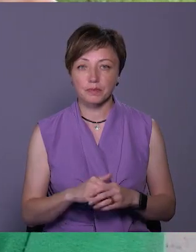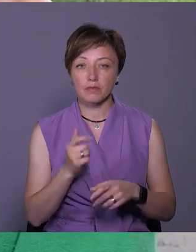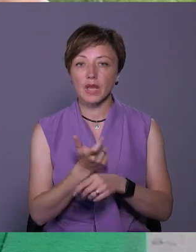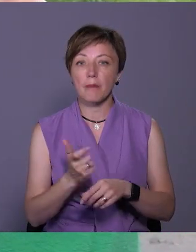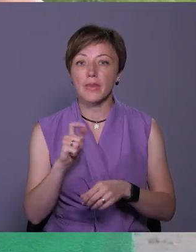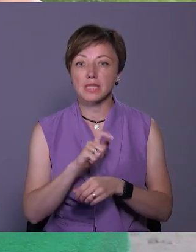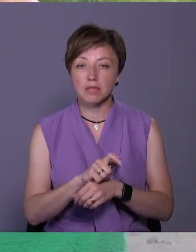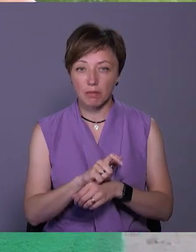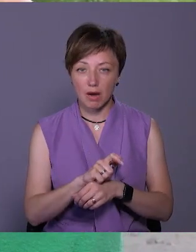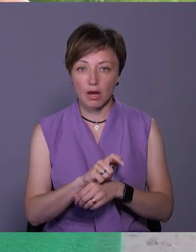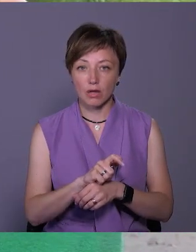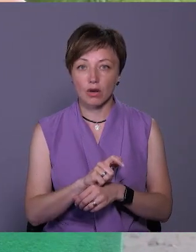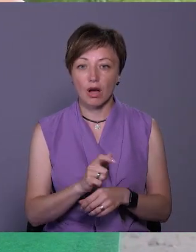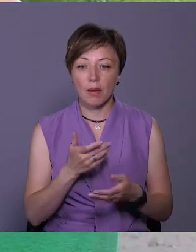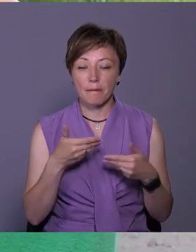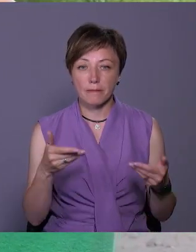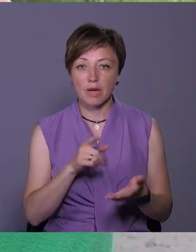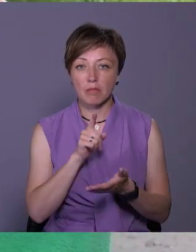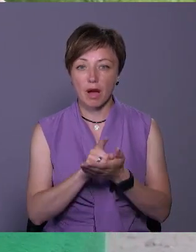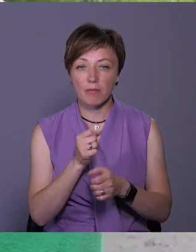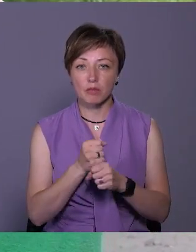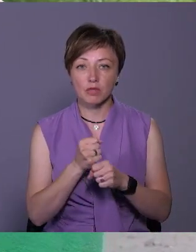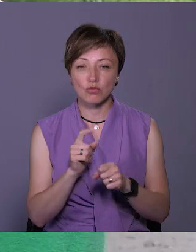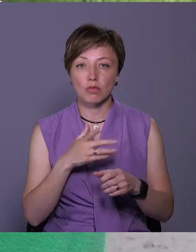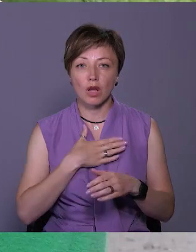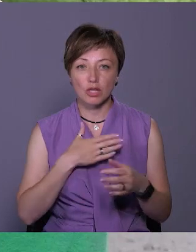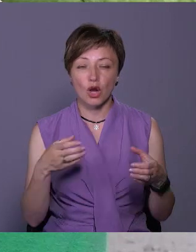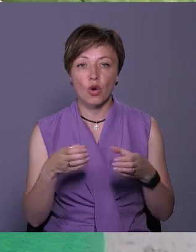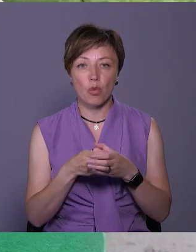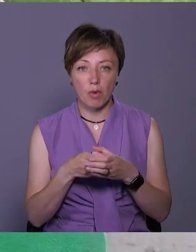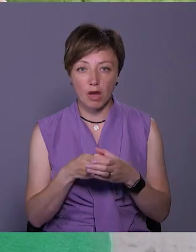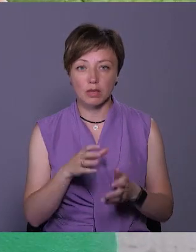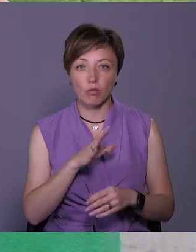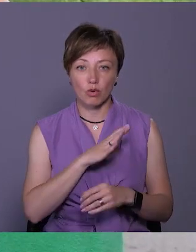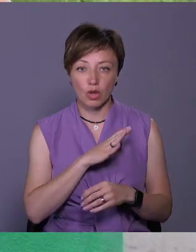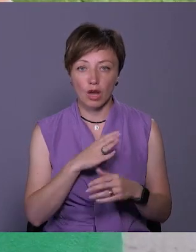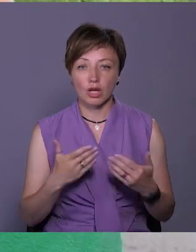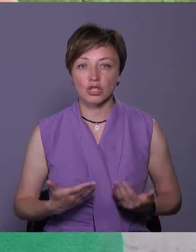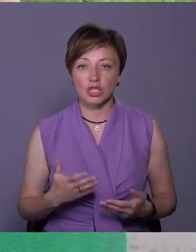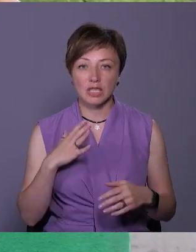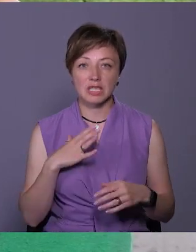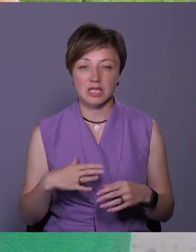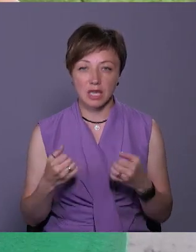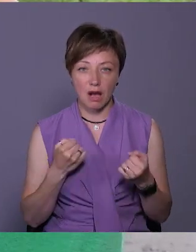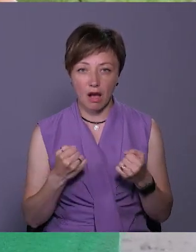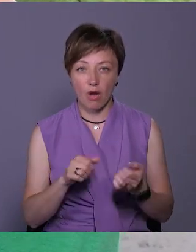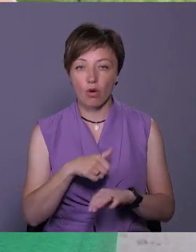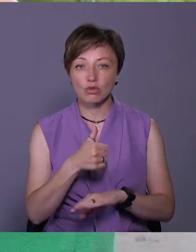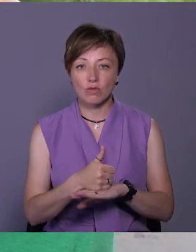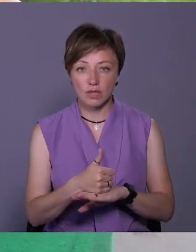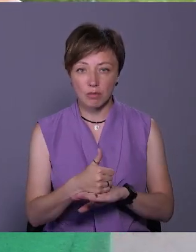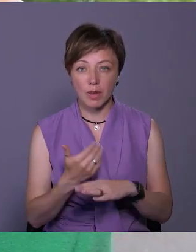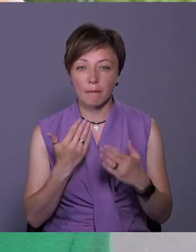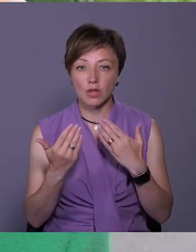Максимально ми маємо відпрацювати, щоб наша громада була життєстійка. Основними